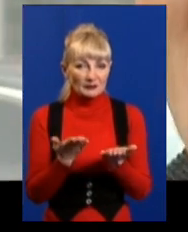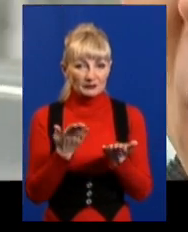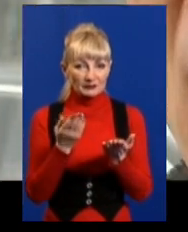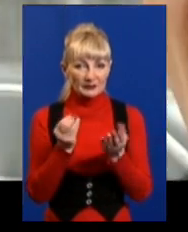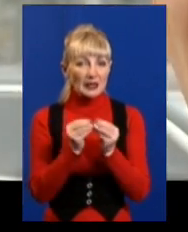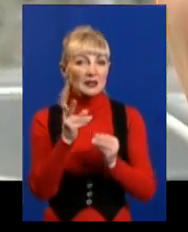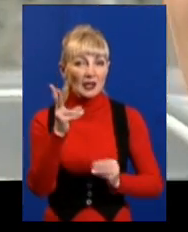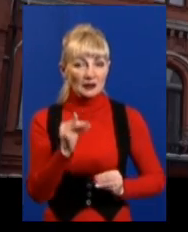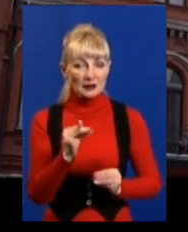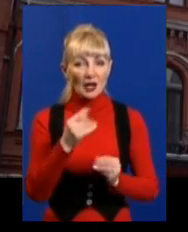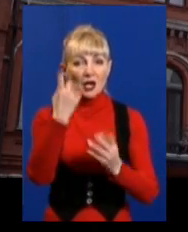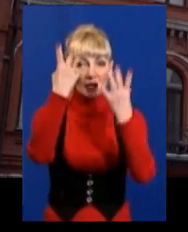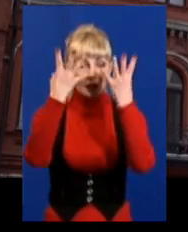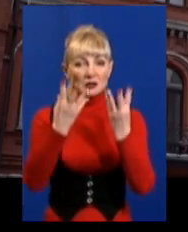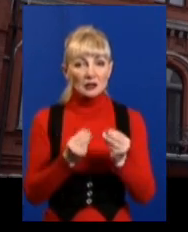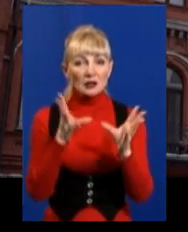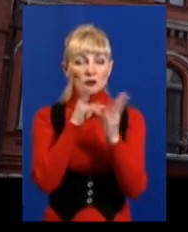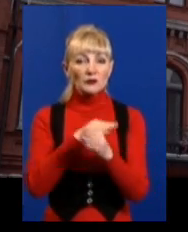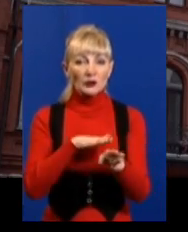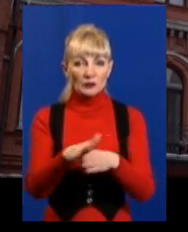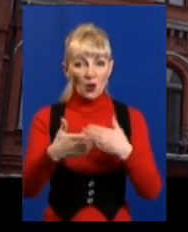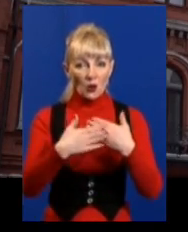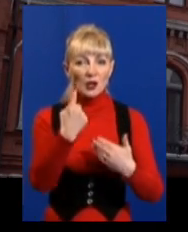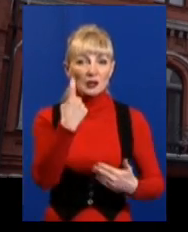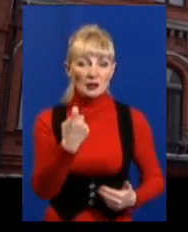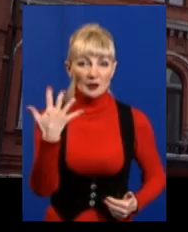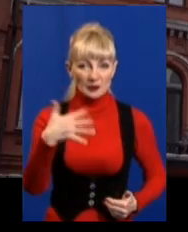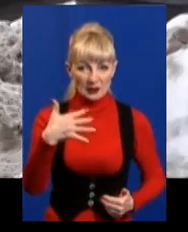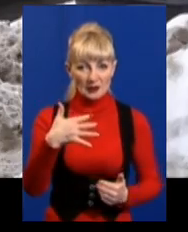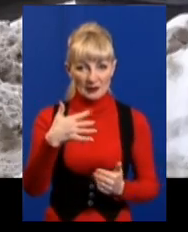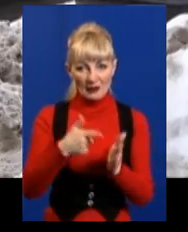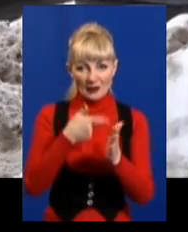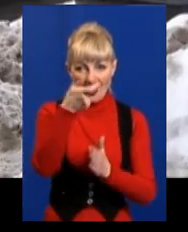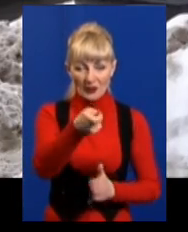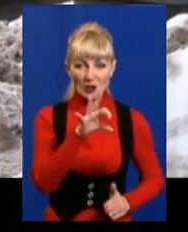Нехорошков каже, за день комунальники встигають виконати близько 150 заявок.